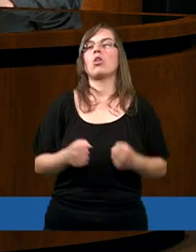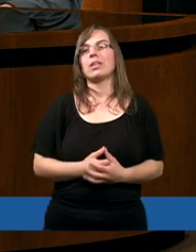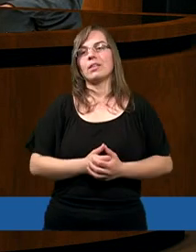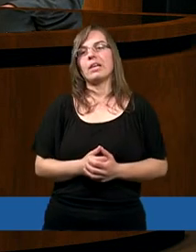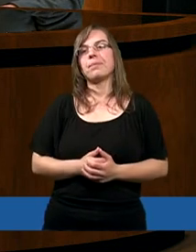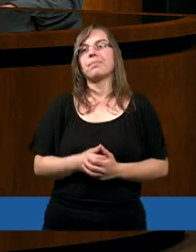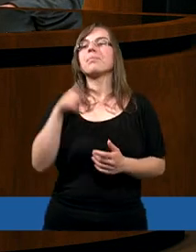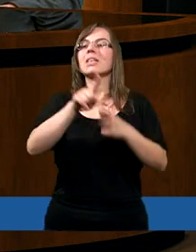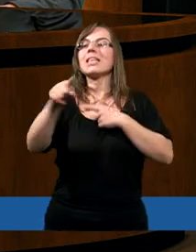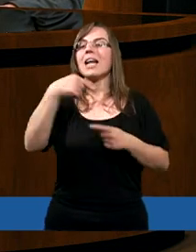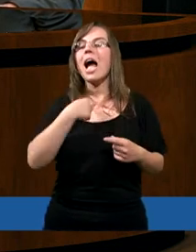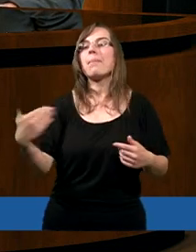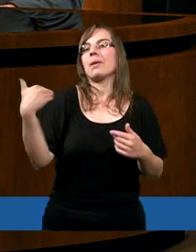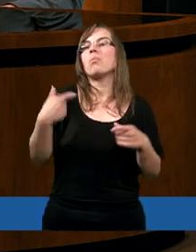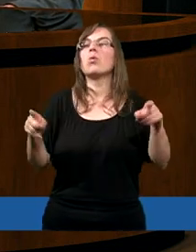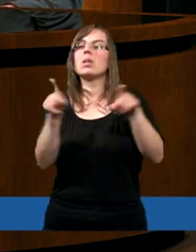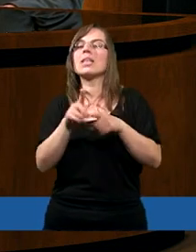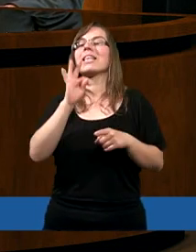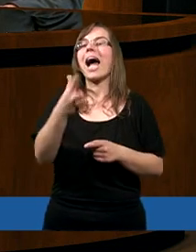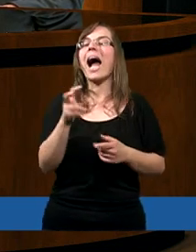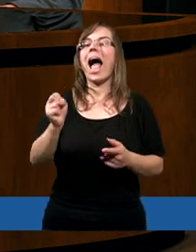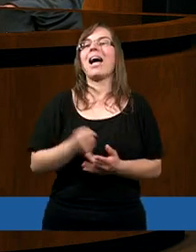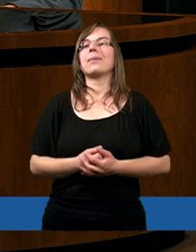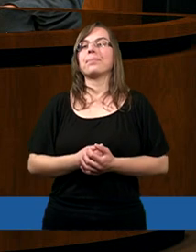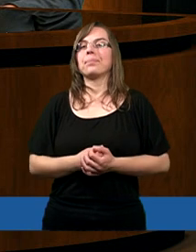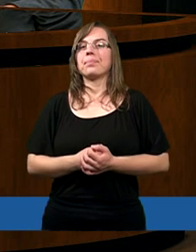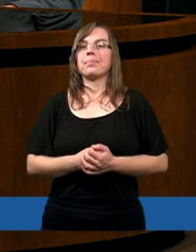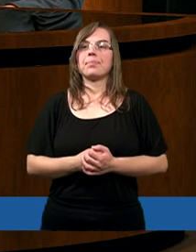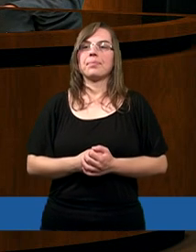dla mnie jest to wciąż taką